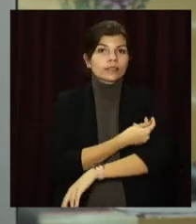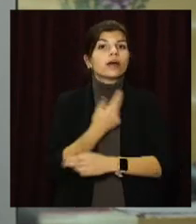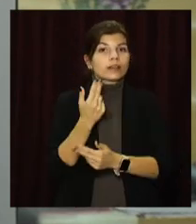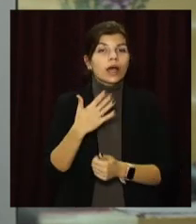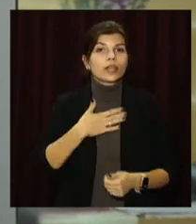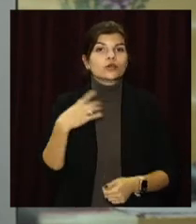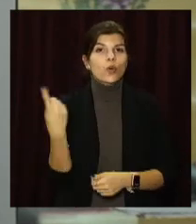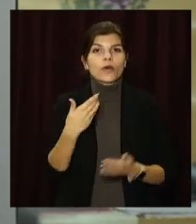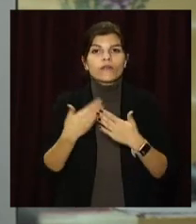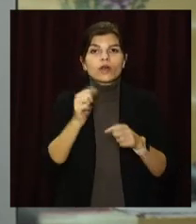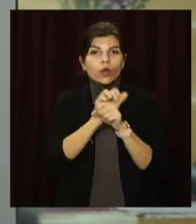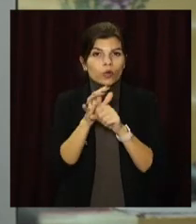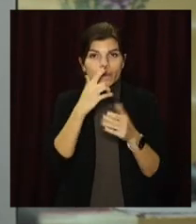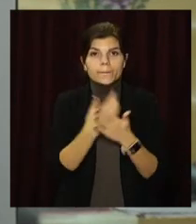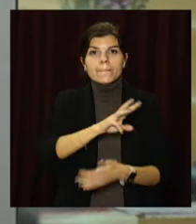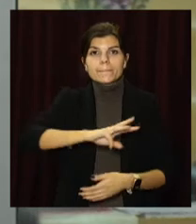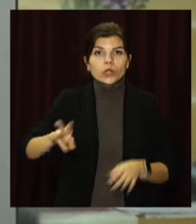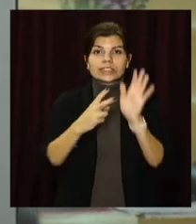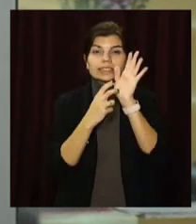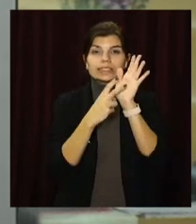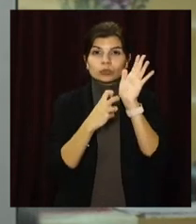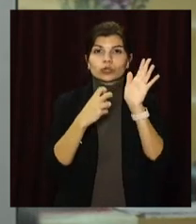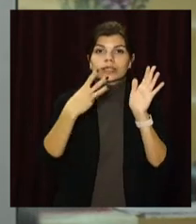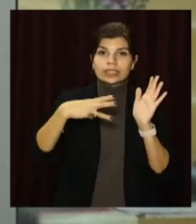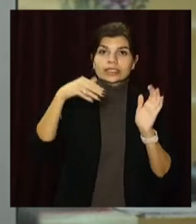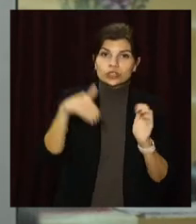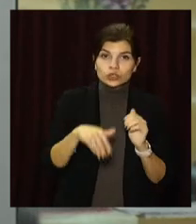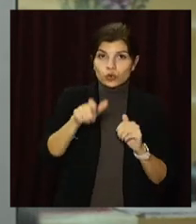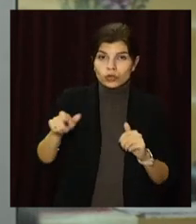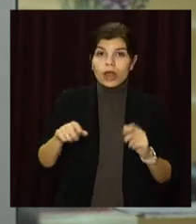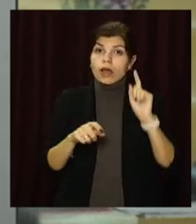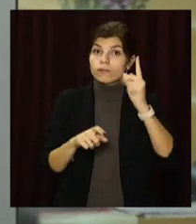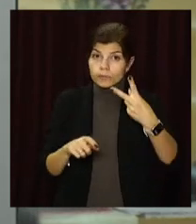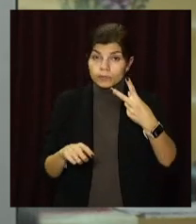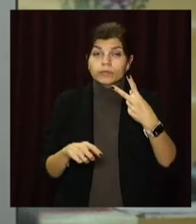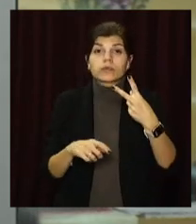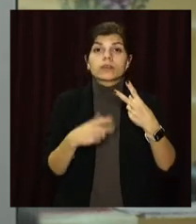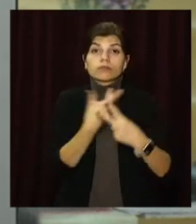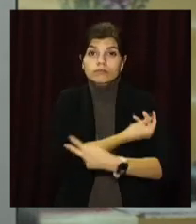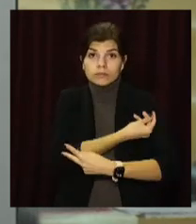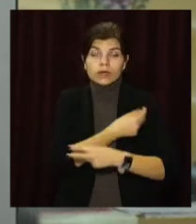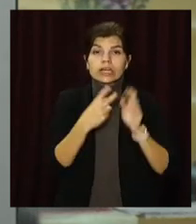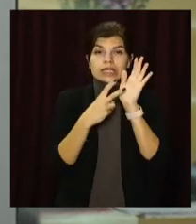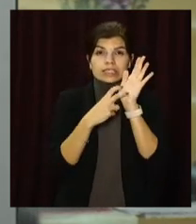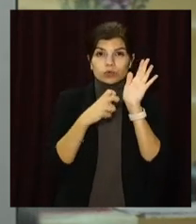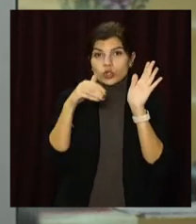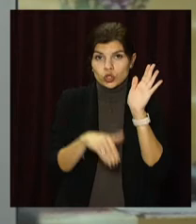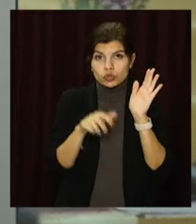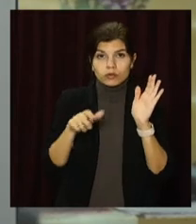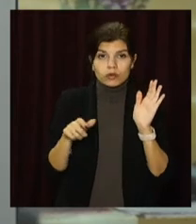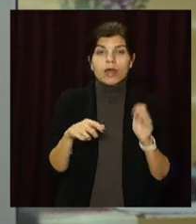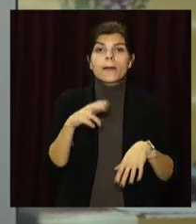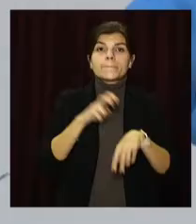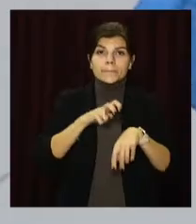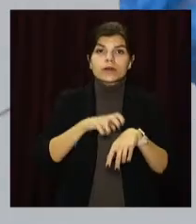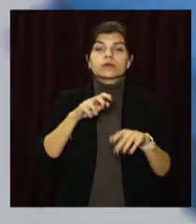імунізувались від корони понад 1 мільйон 730 тисяч людей. Двома дозами щепились майже 700 тисяч. Медики